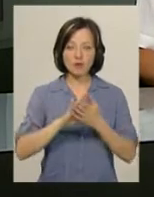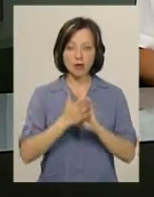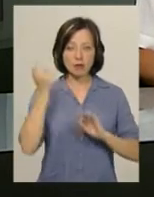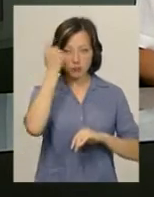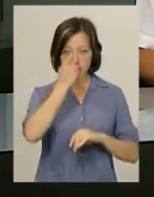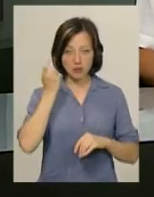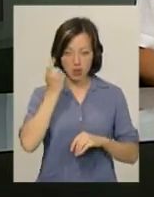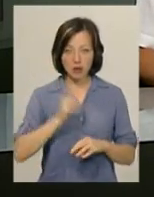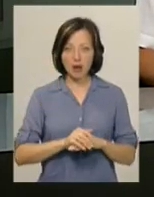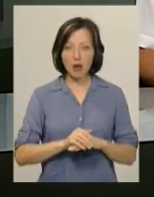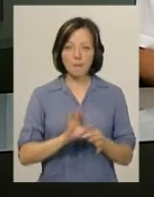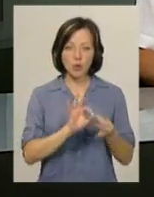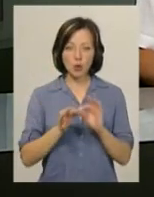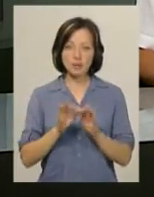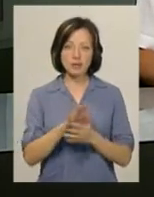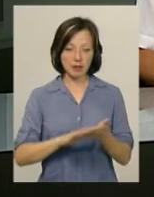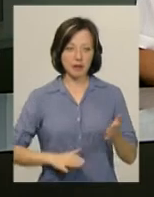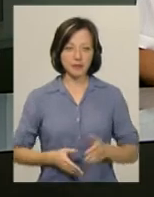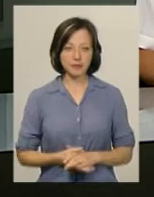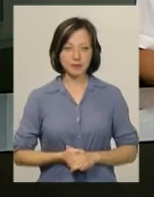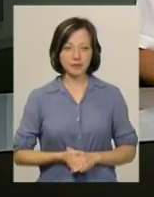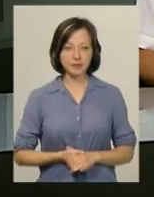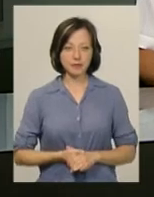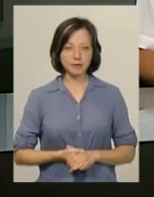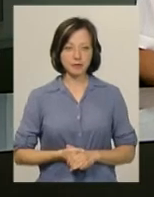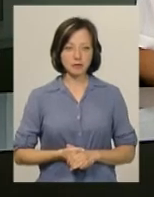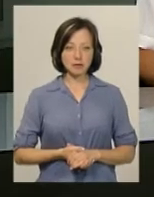алкогольного сп'яніння. Подробиці в сюжеті Дарини Денисенко.